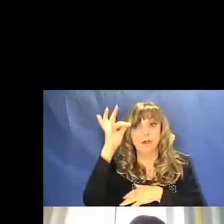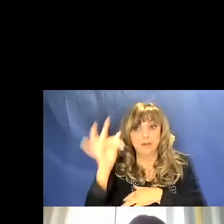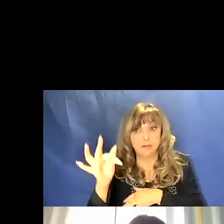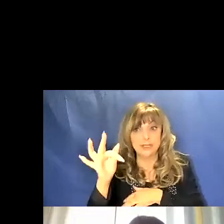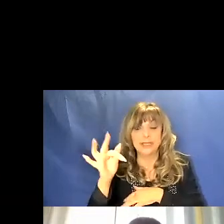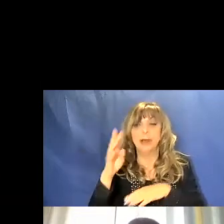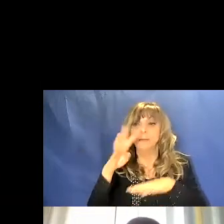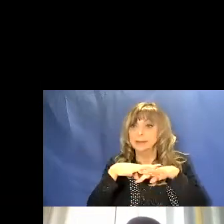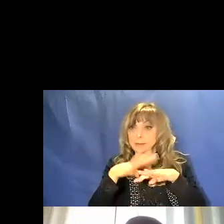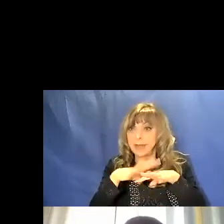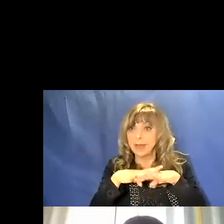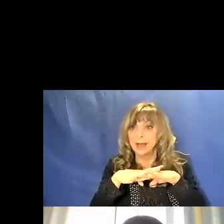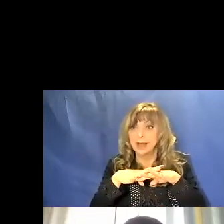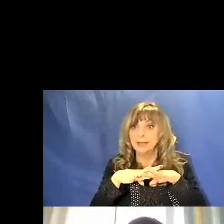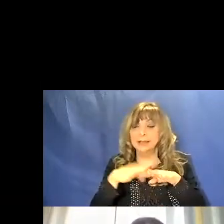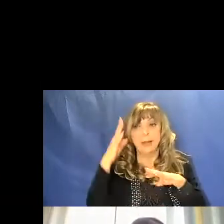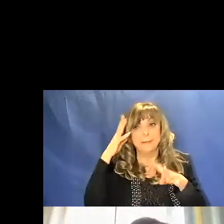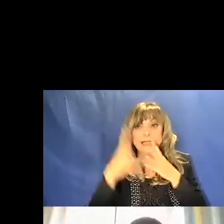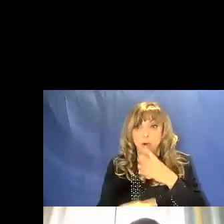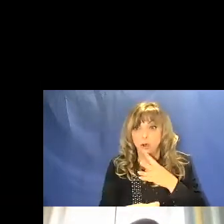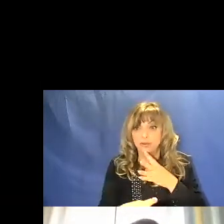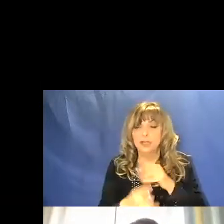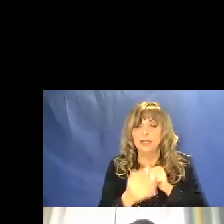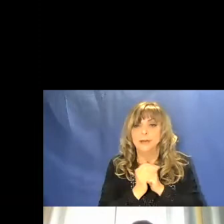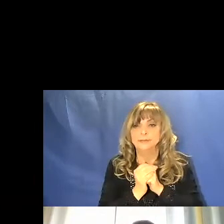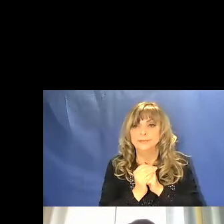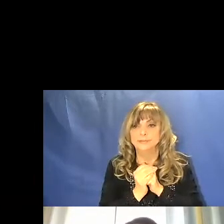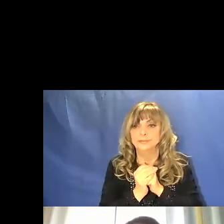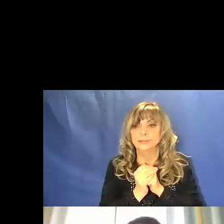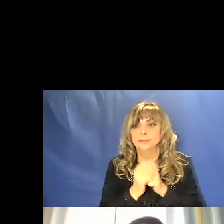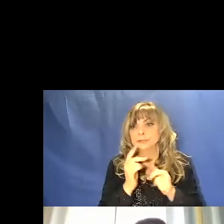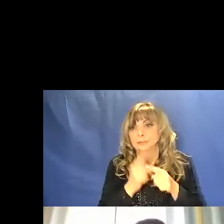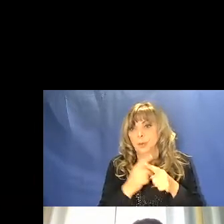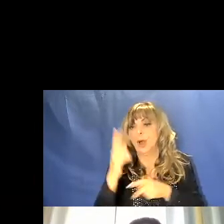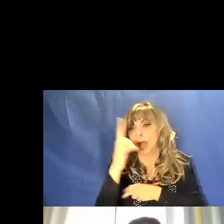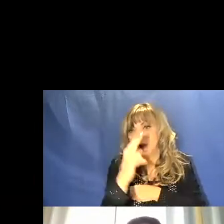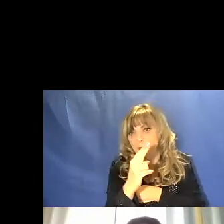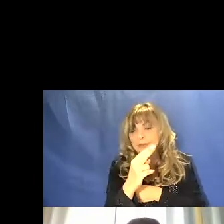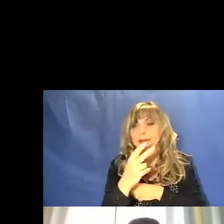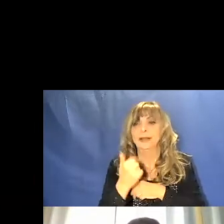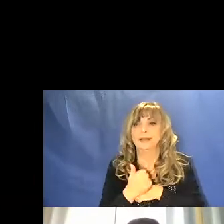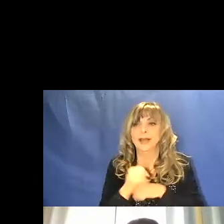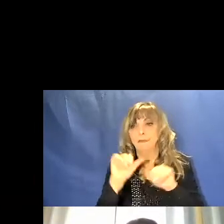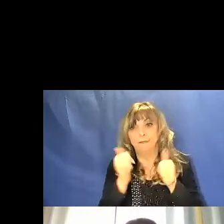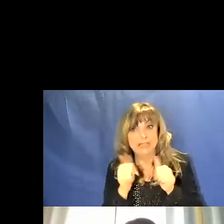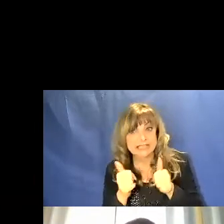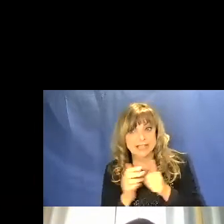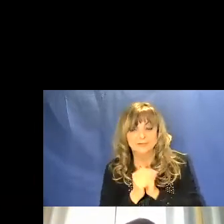la matematica, la psicologia, per non parlare ovviamente dell'arte e della fisica.